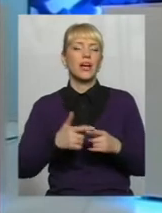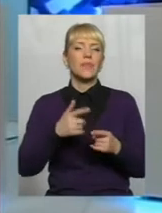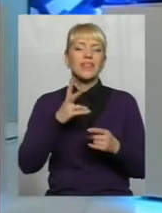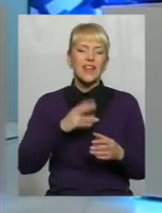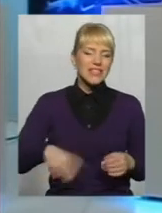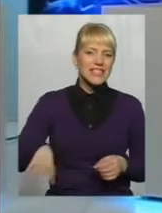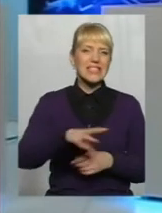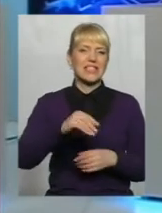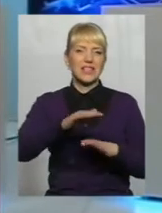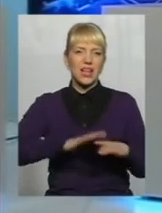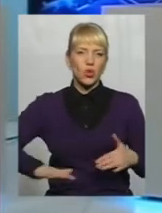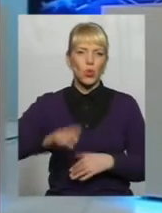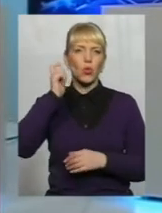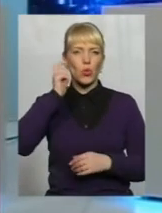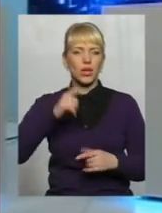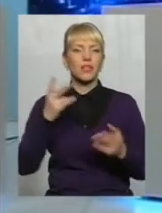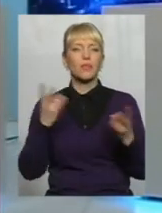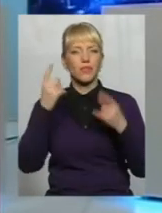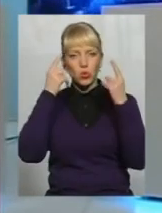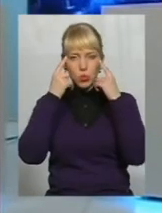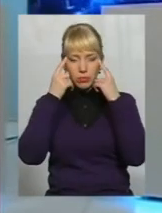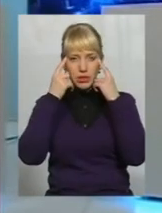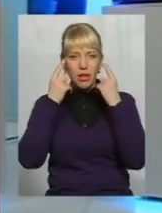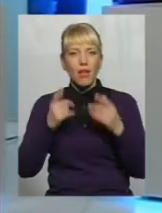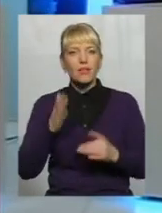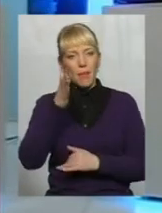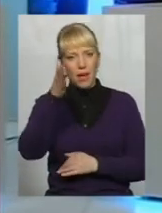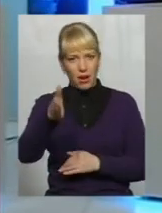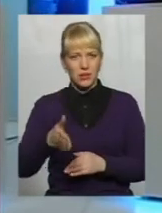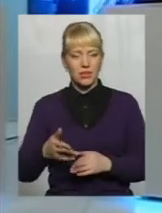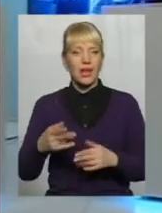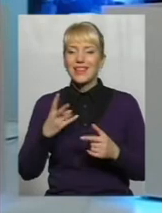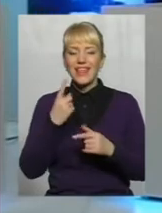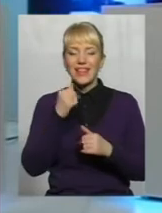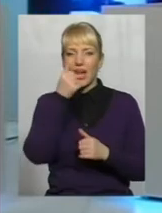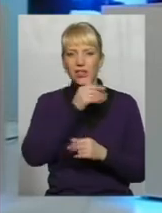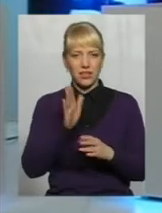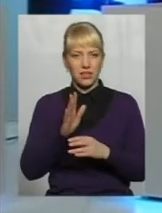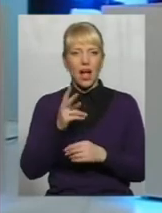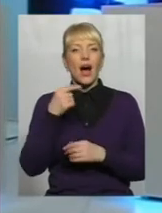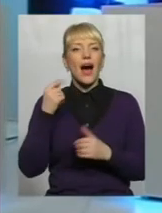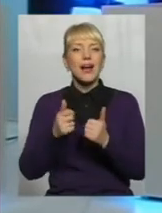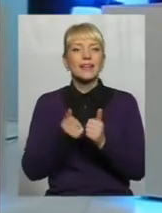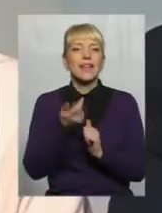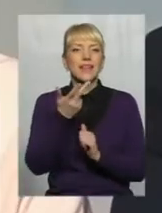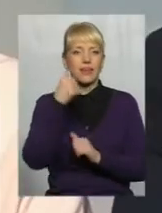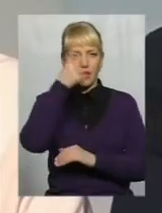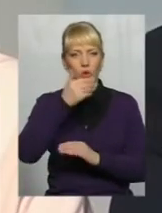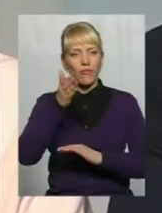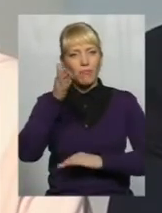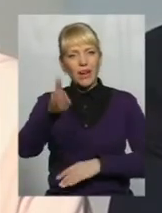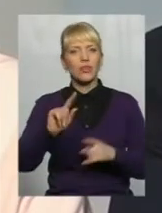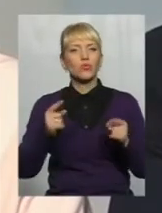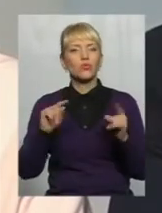Ми повинні навчитися думати наперед Навіть не на рік, а на декілька років вперед Розуміючи, що є